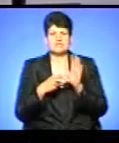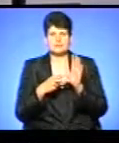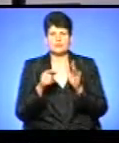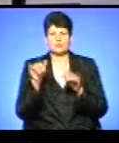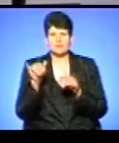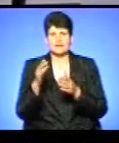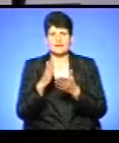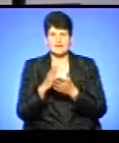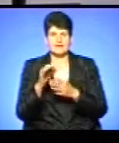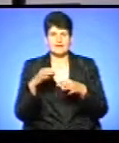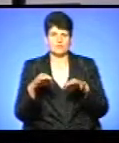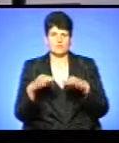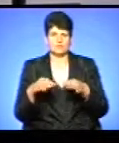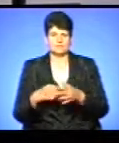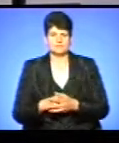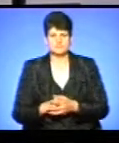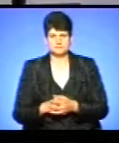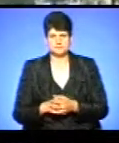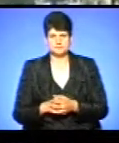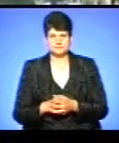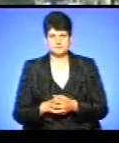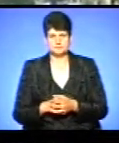авто. Деталі у сюжеті Світлани Шумної.